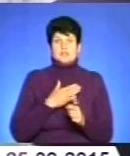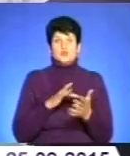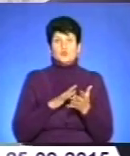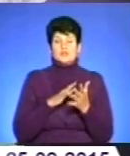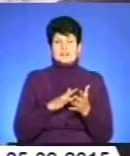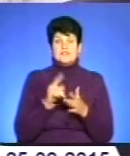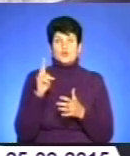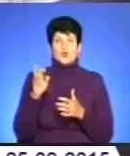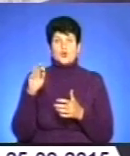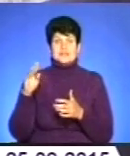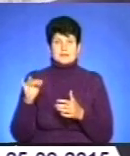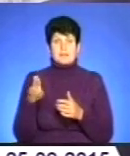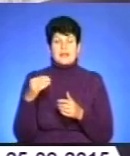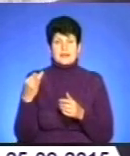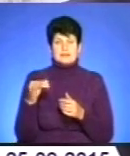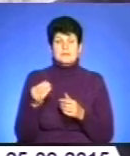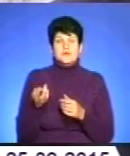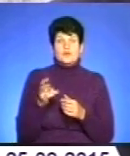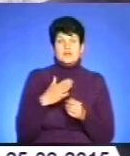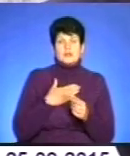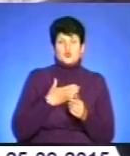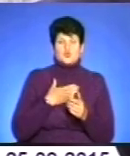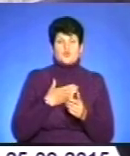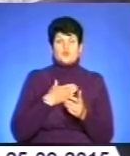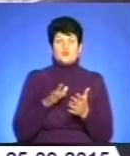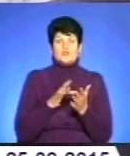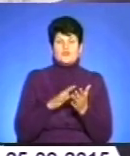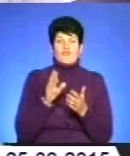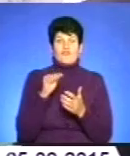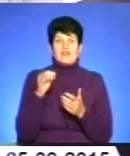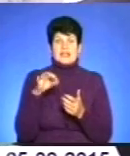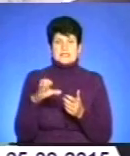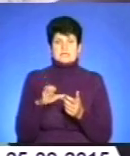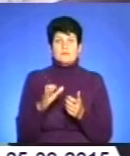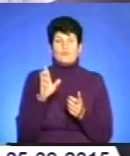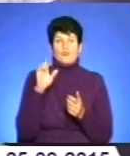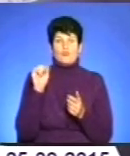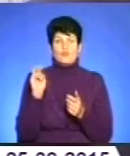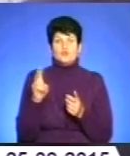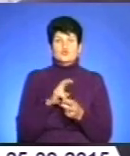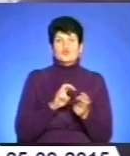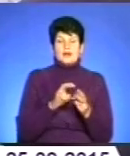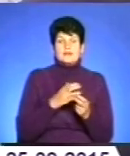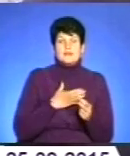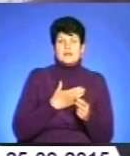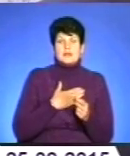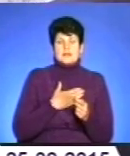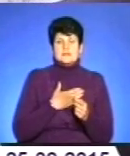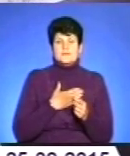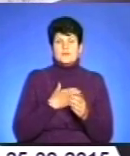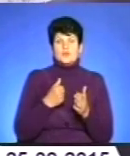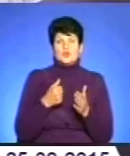як і іншим, то заходьте на нашу сторіночку в Фейсбук чи в інтернеті, шукайте нас. У нас до